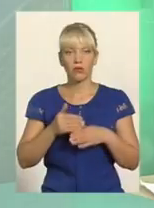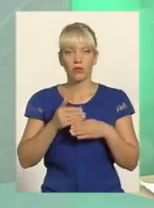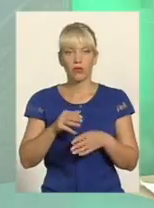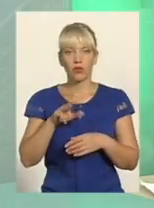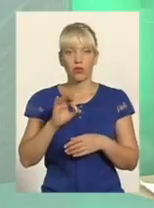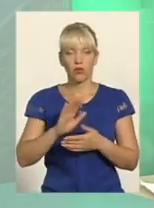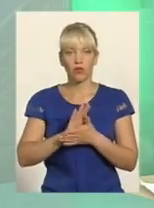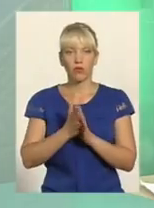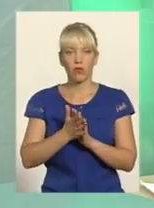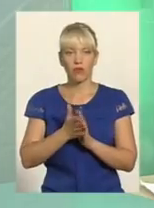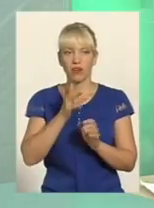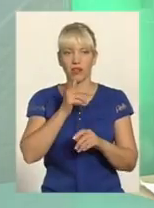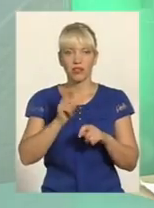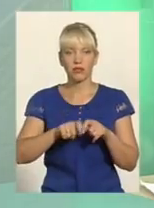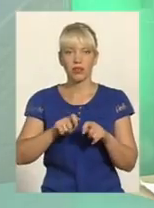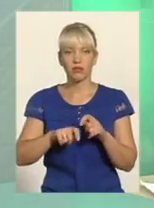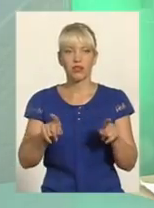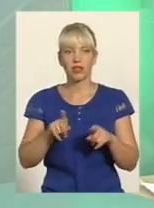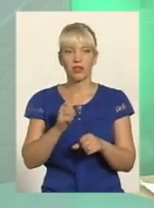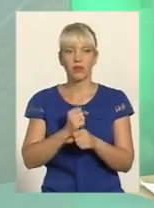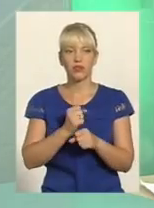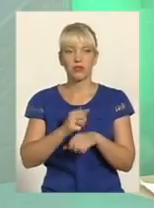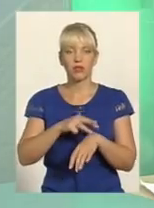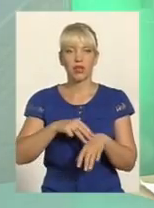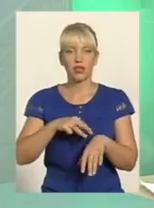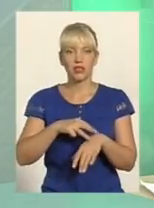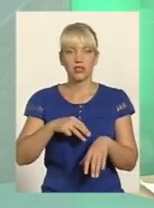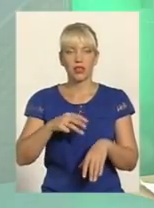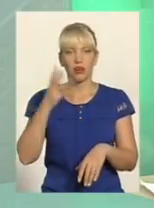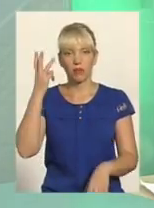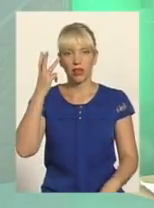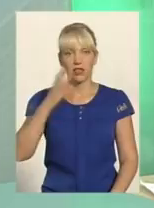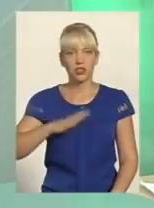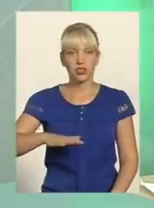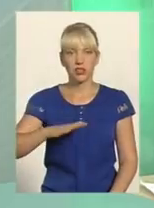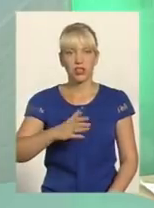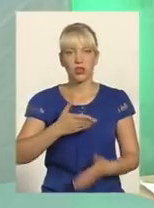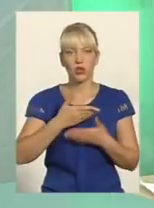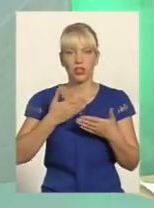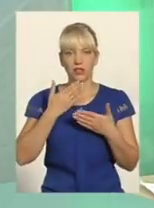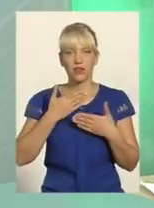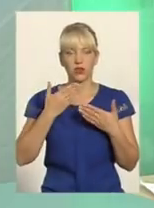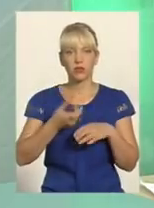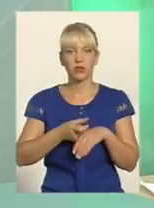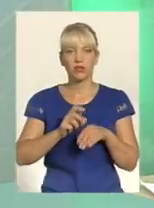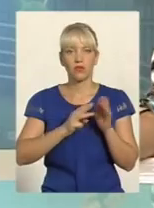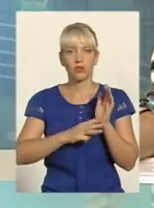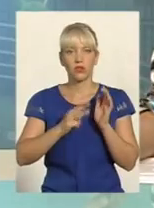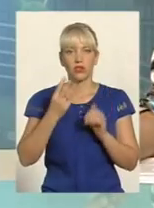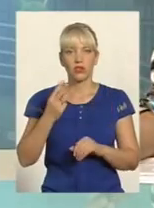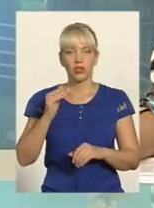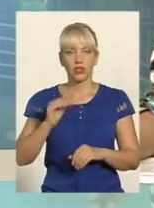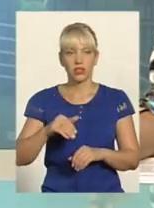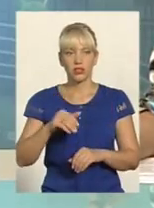умовах експерименту, якого сьогодні працює міліція Хмельниччини, до нас звернулося вже більше 83 тисяч мешканців